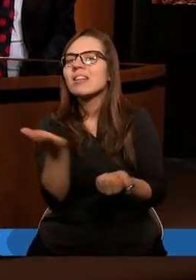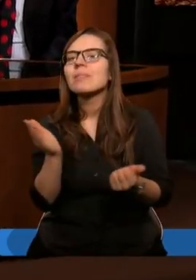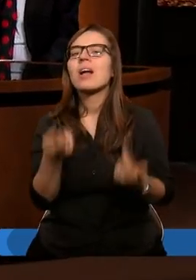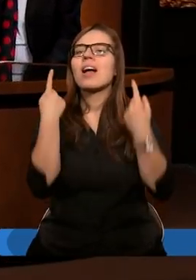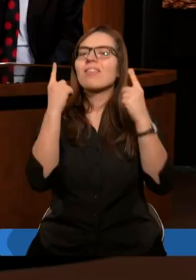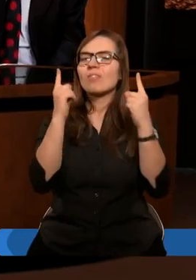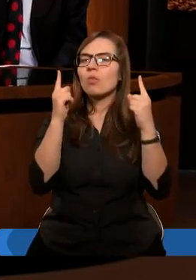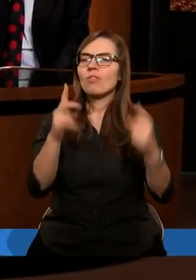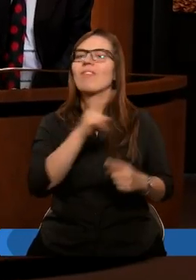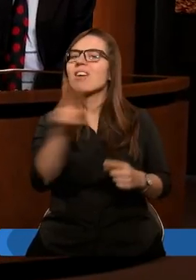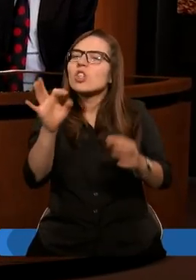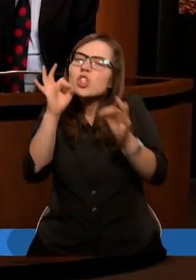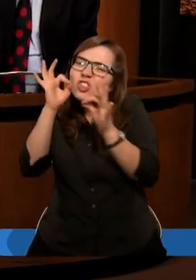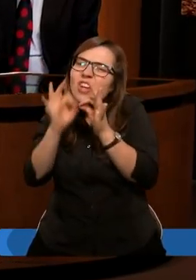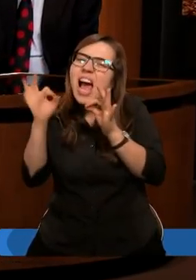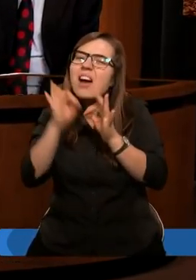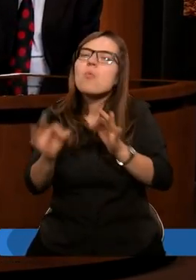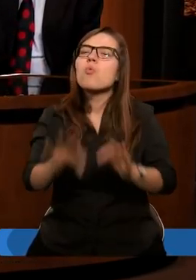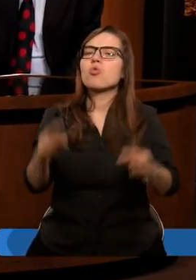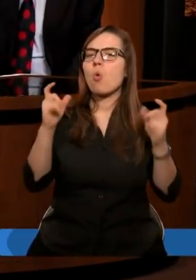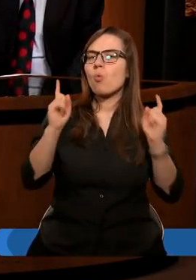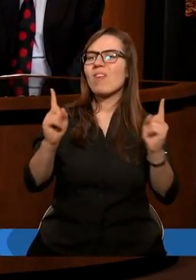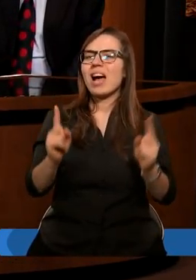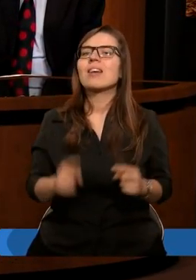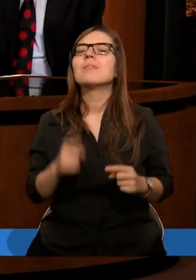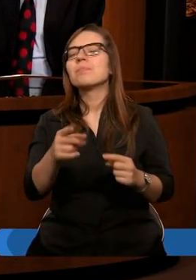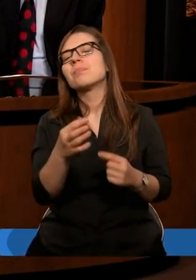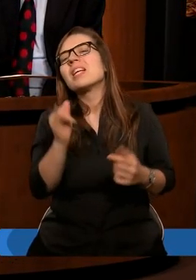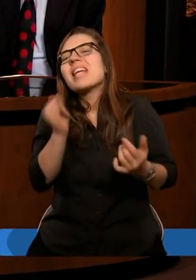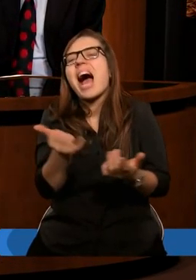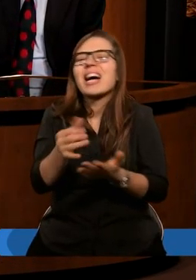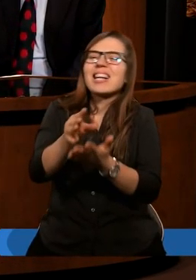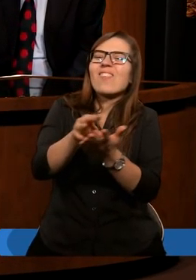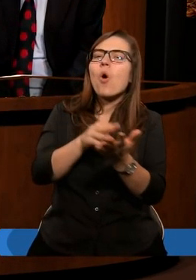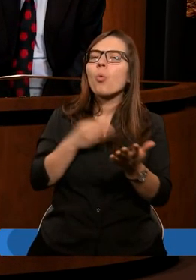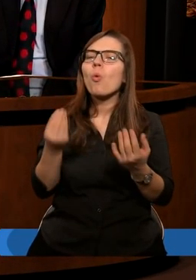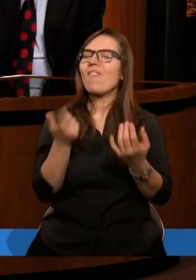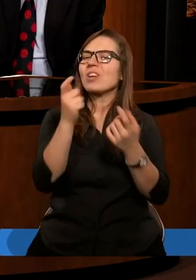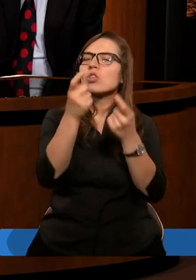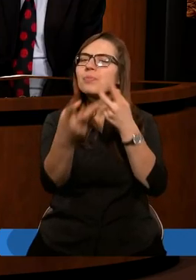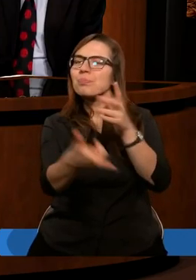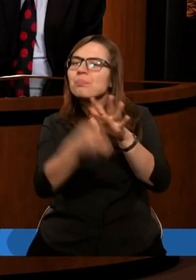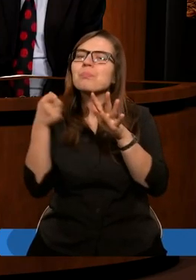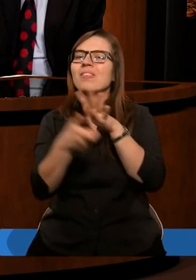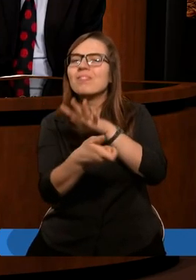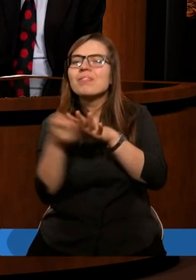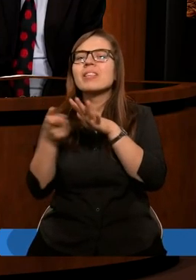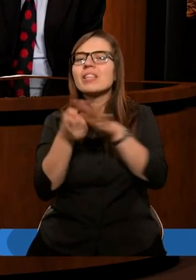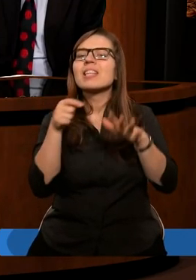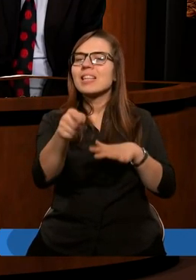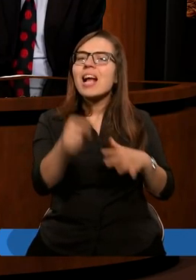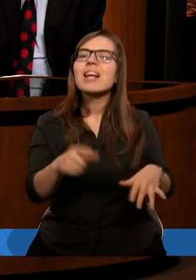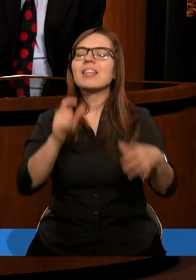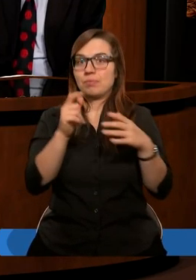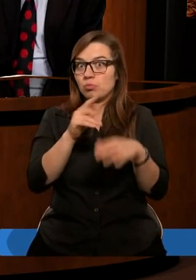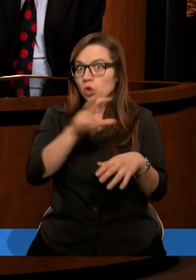zwracają waszą szczególną uwagę? Jakie pojęcie, jakie sformułowania? Czy ze wszystkim się tutaj